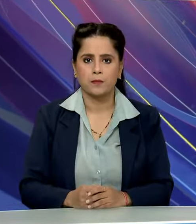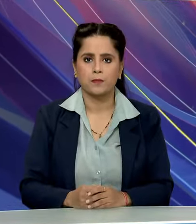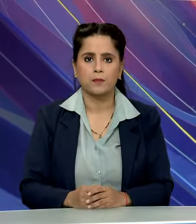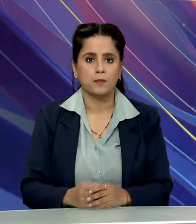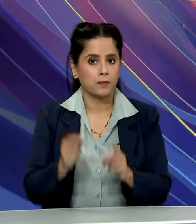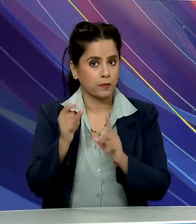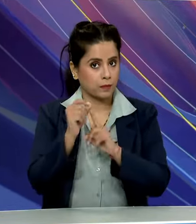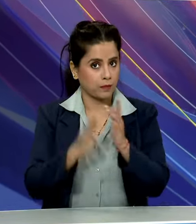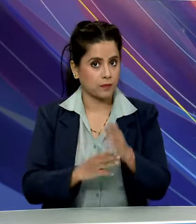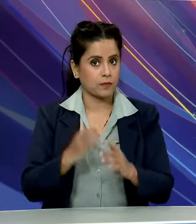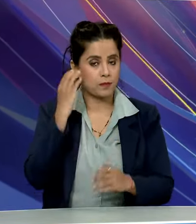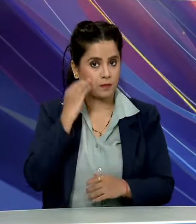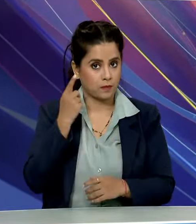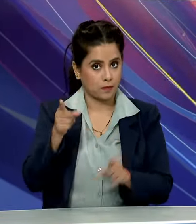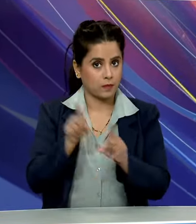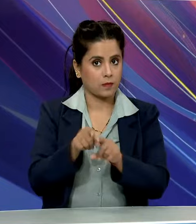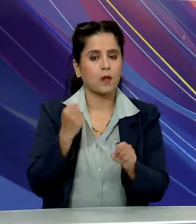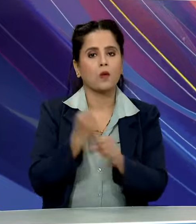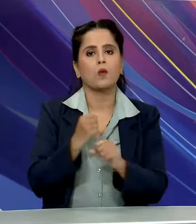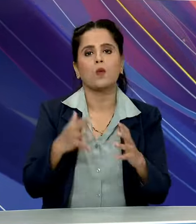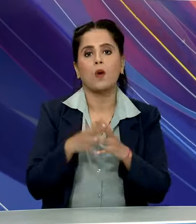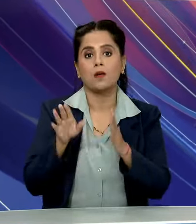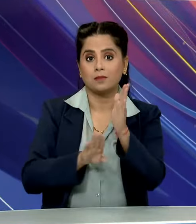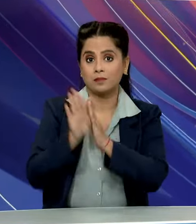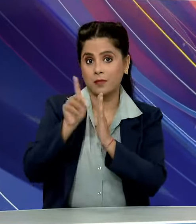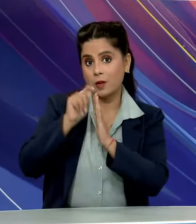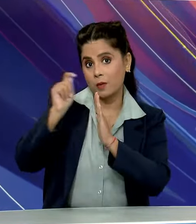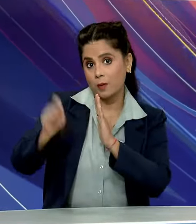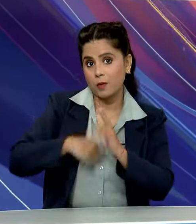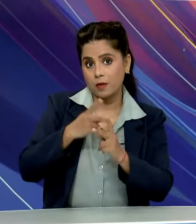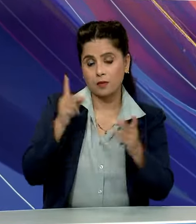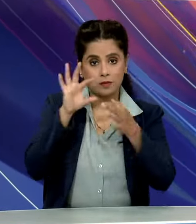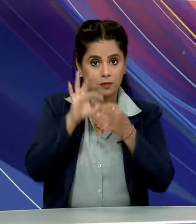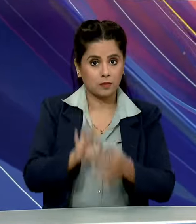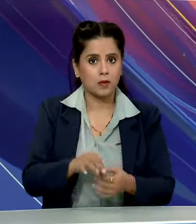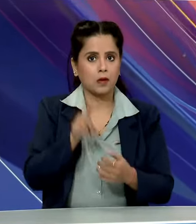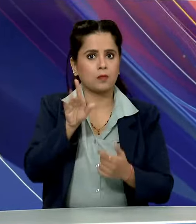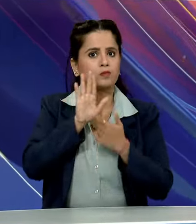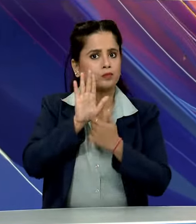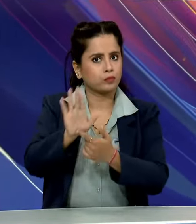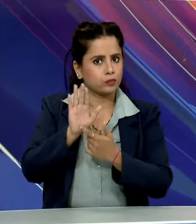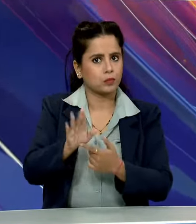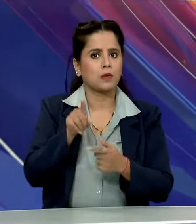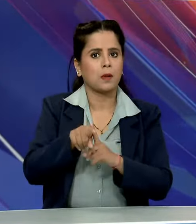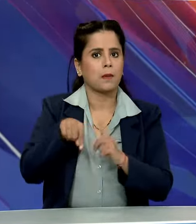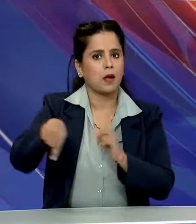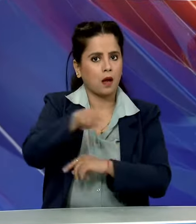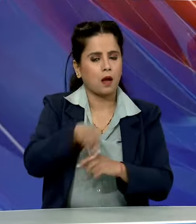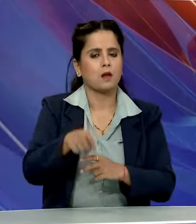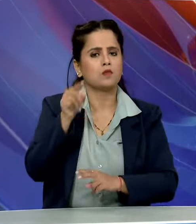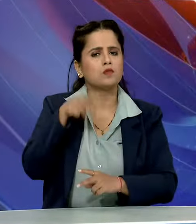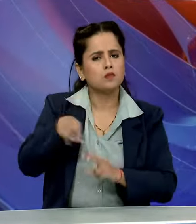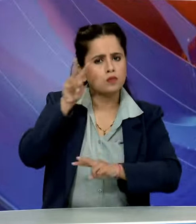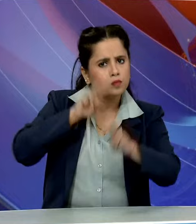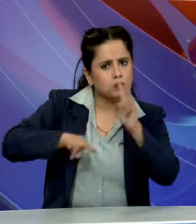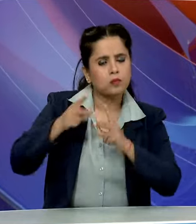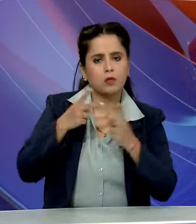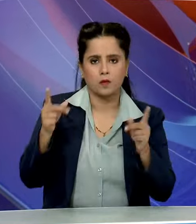वहीं प्रधान मंत्री मोधी ने ग्वालियर में विकास परियोजनाओं से जुड़ी एक प्रधरश्णी का भी आज अफलोकन किया